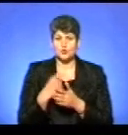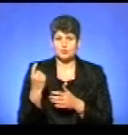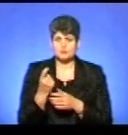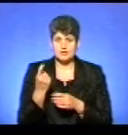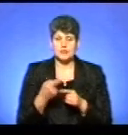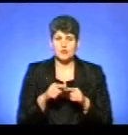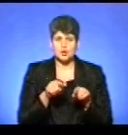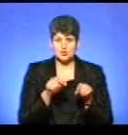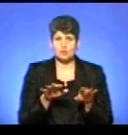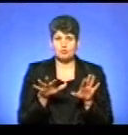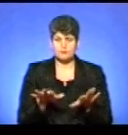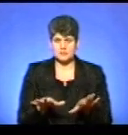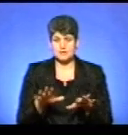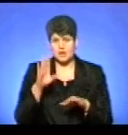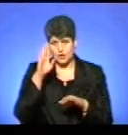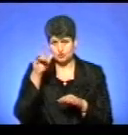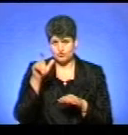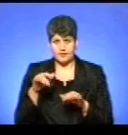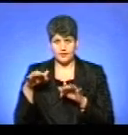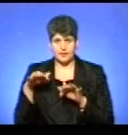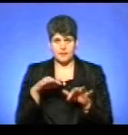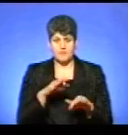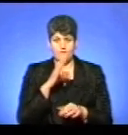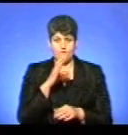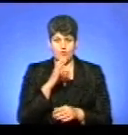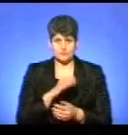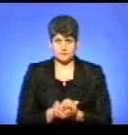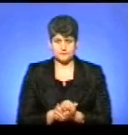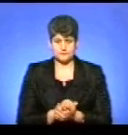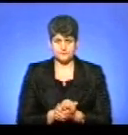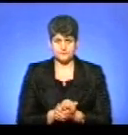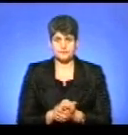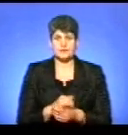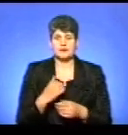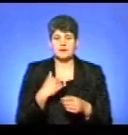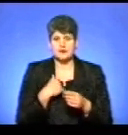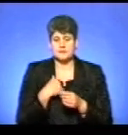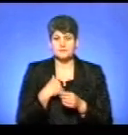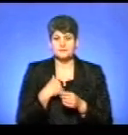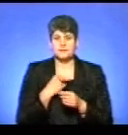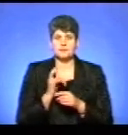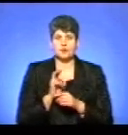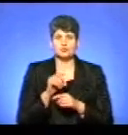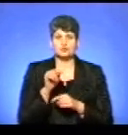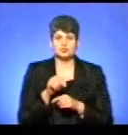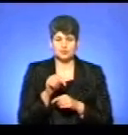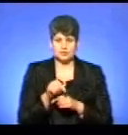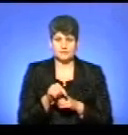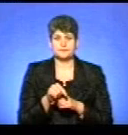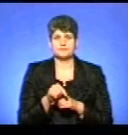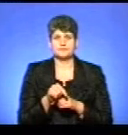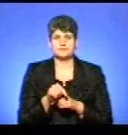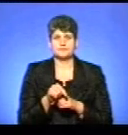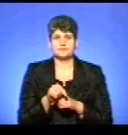Ось на цьому місті на чоловіка напав вовк. Я проходжу вже сюди, я знаю десь